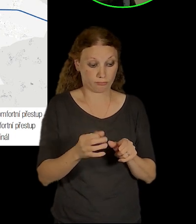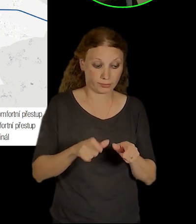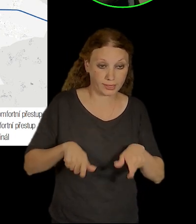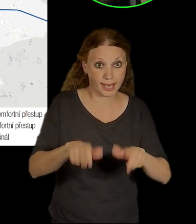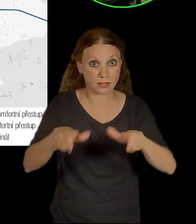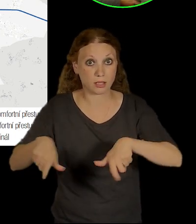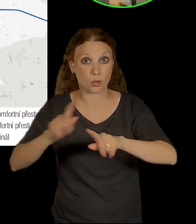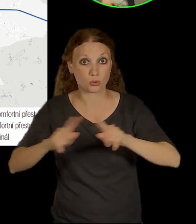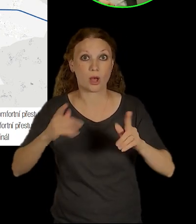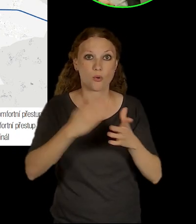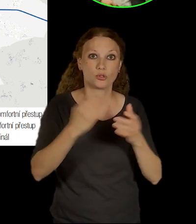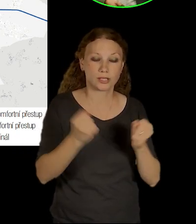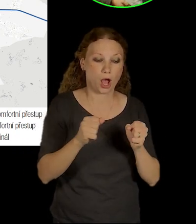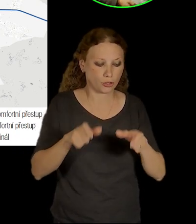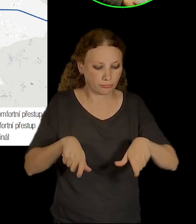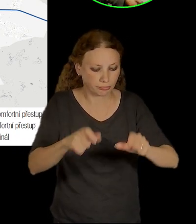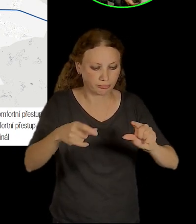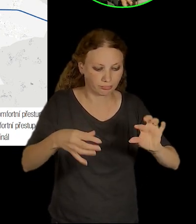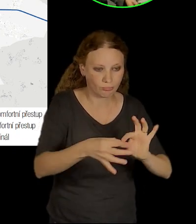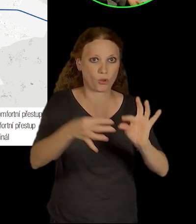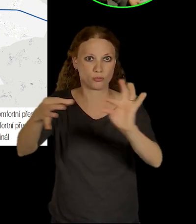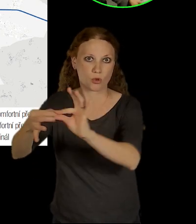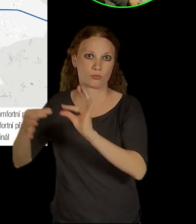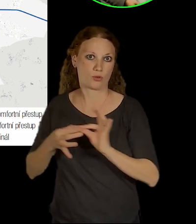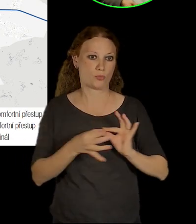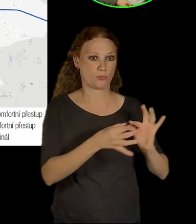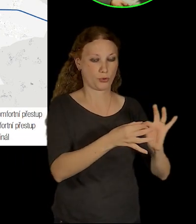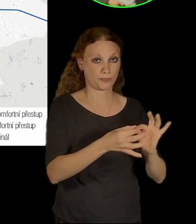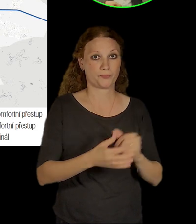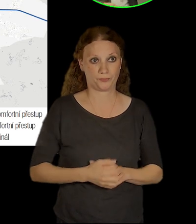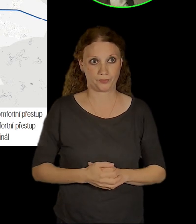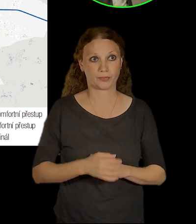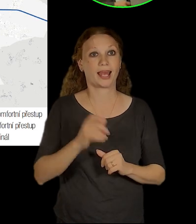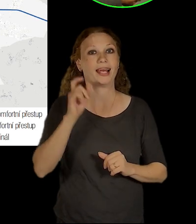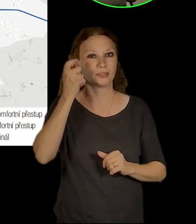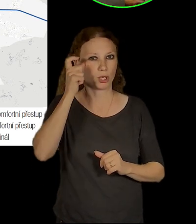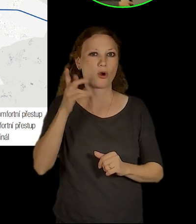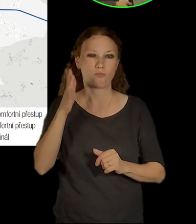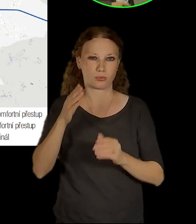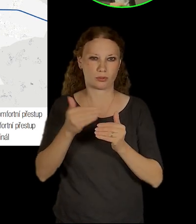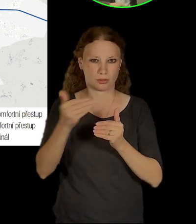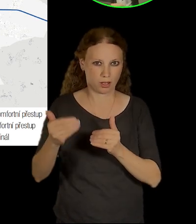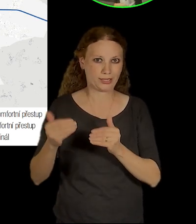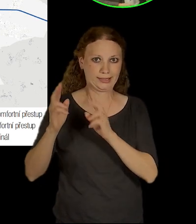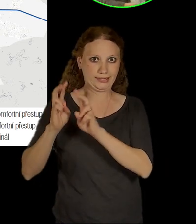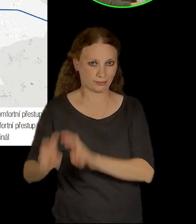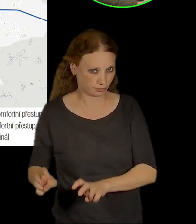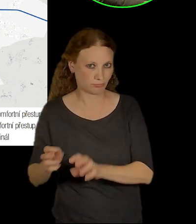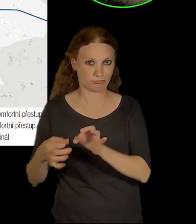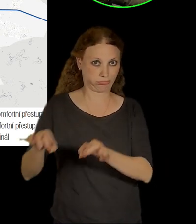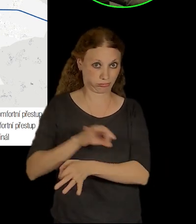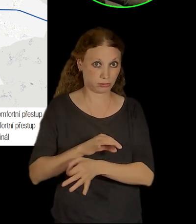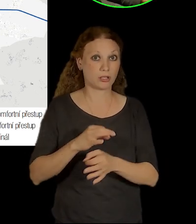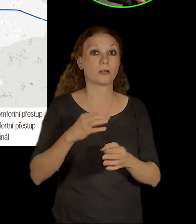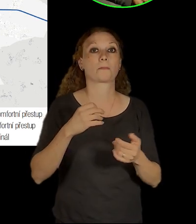ten terminál Smíchov, o kterém bude řeč velmi detailní. Zmíním hlavní nádraží, které